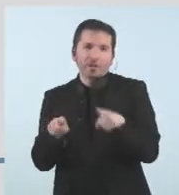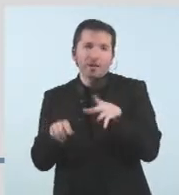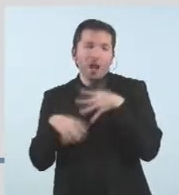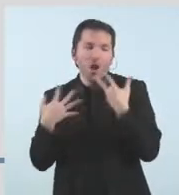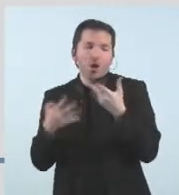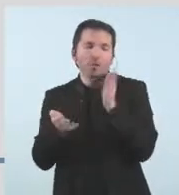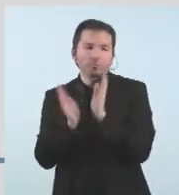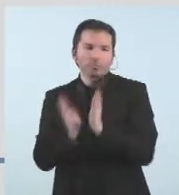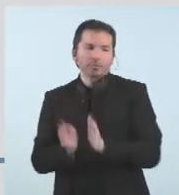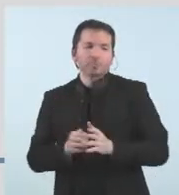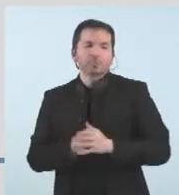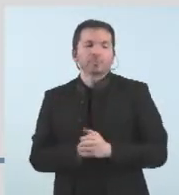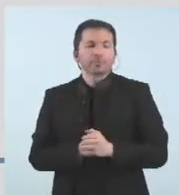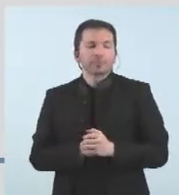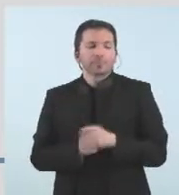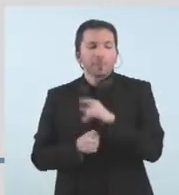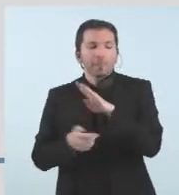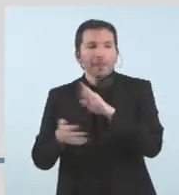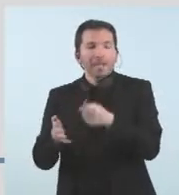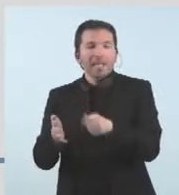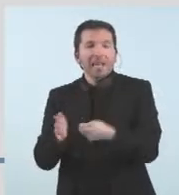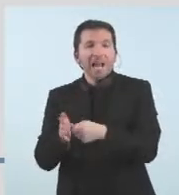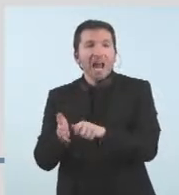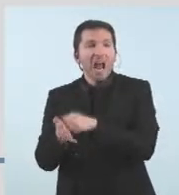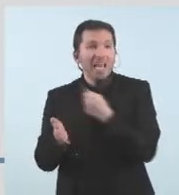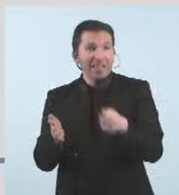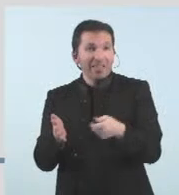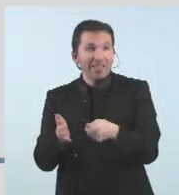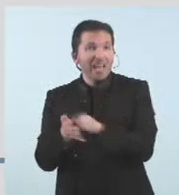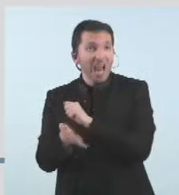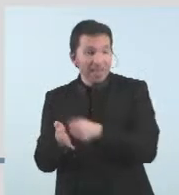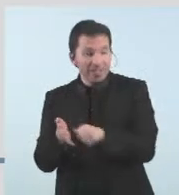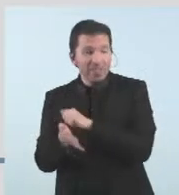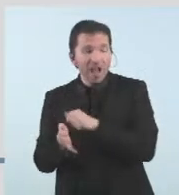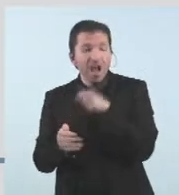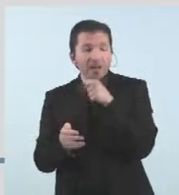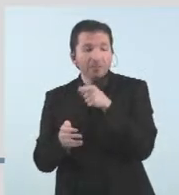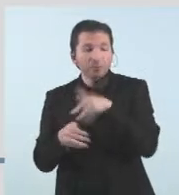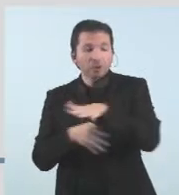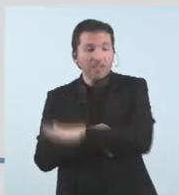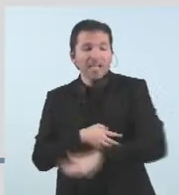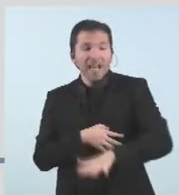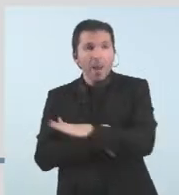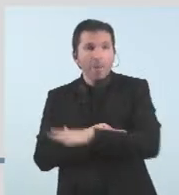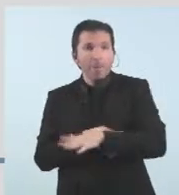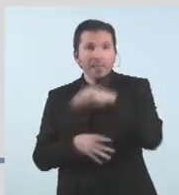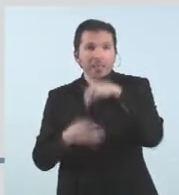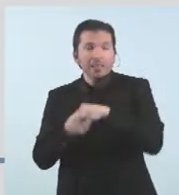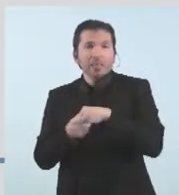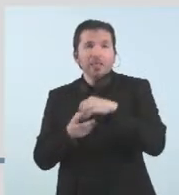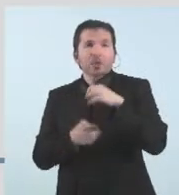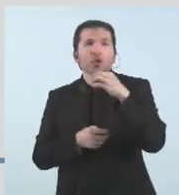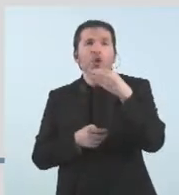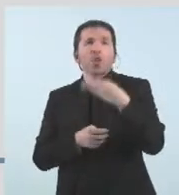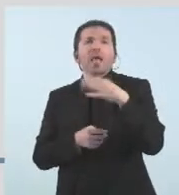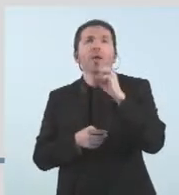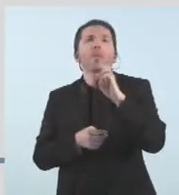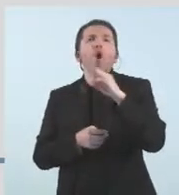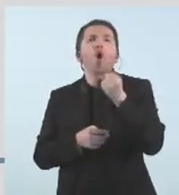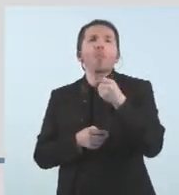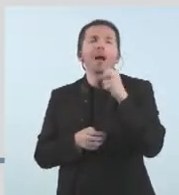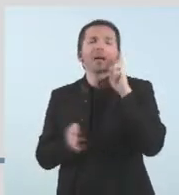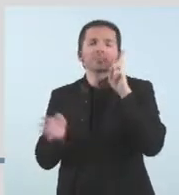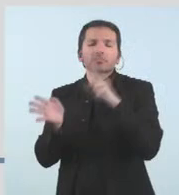al calendari les bases estaran a disposició de qui les vulgui consultar en un BOP extraordinari que sortirà divendres i